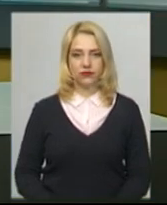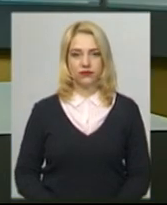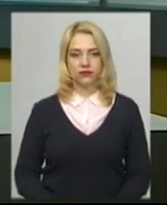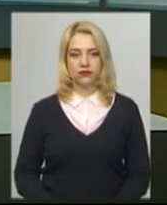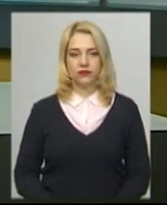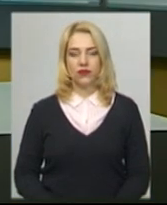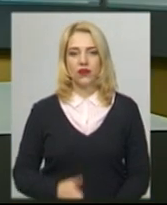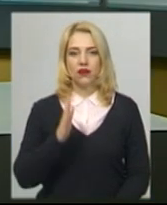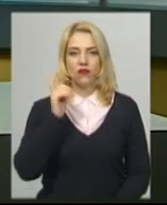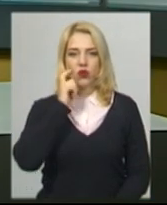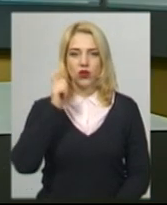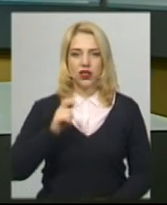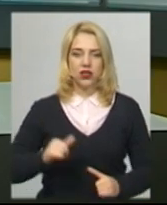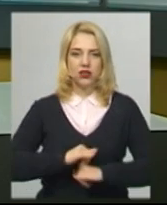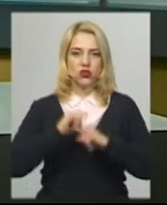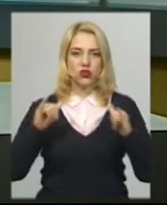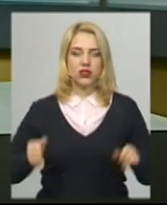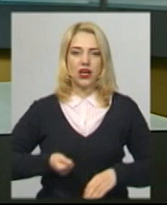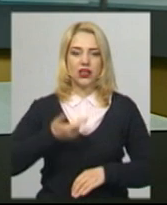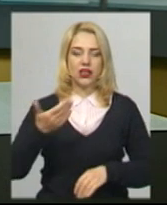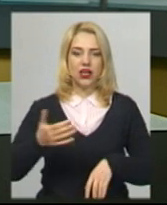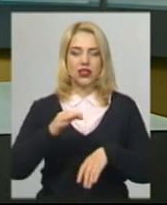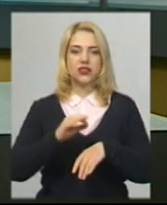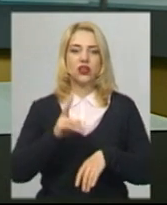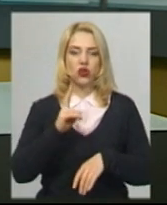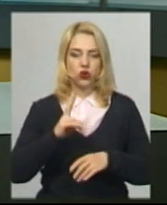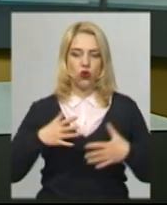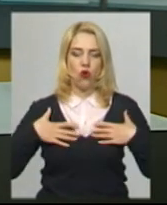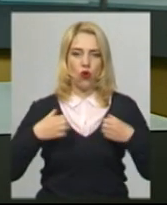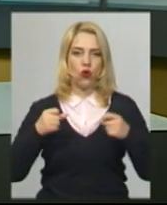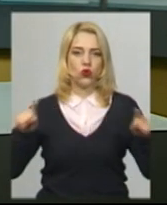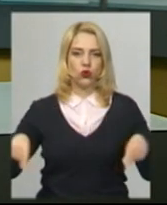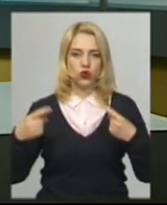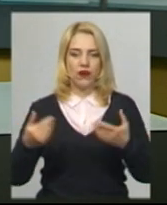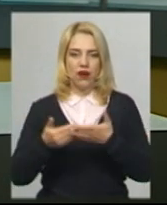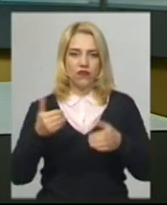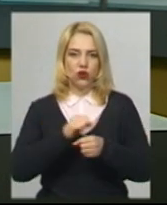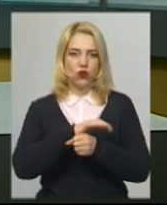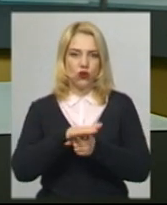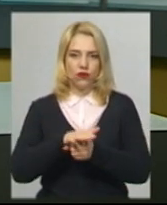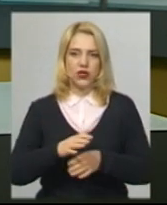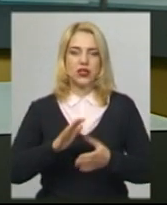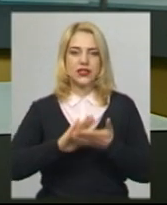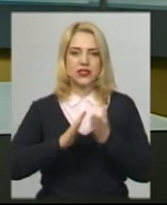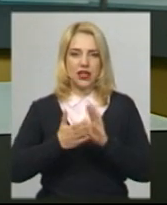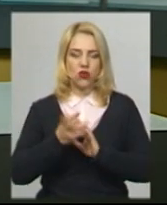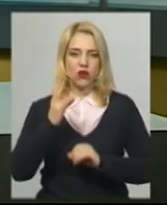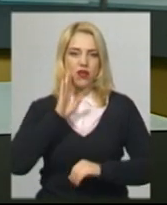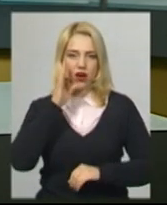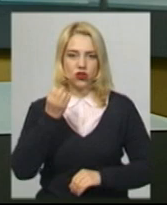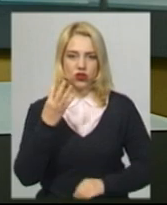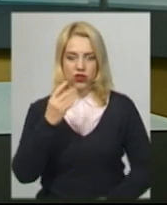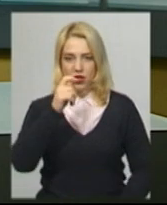В Україні зростає кількість тих, хто одужав від коронавірусу. Так, станом на ранок 14 квітня в Україні зафіксовано